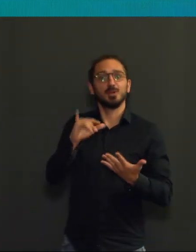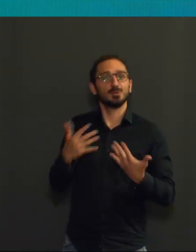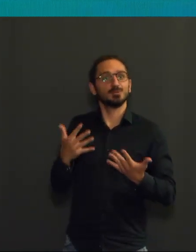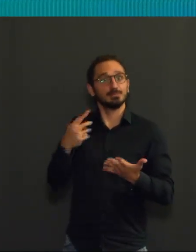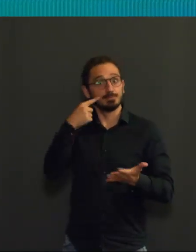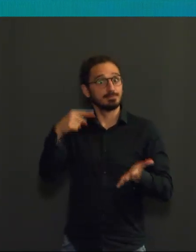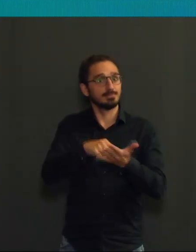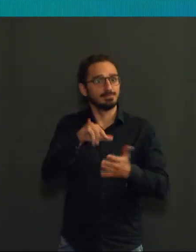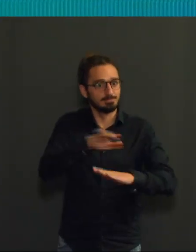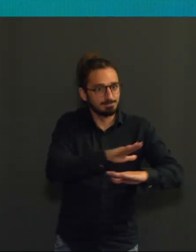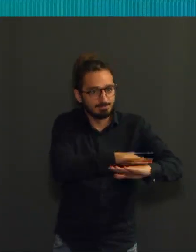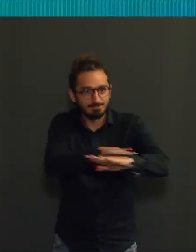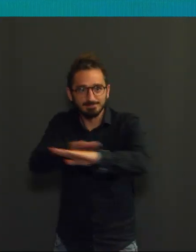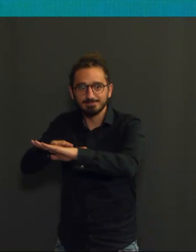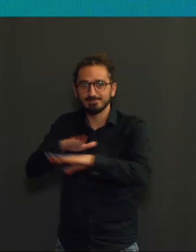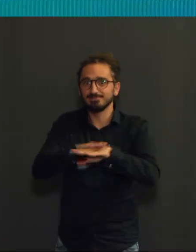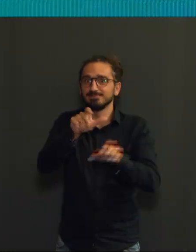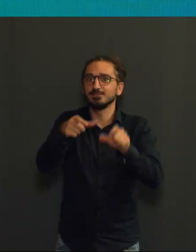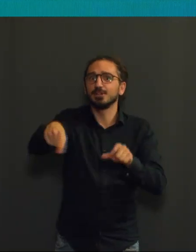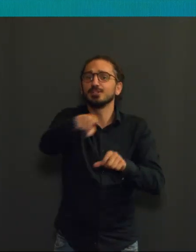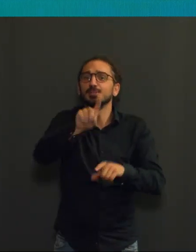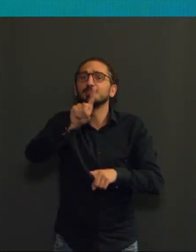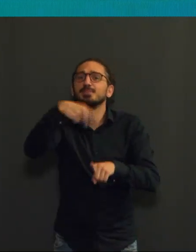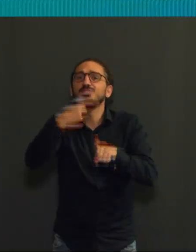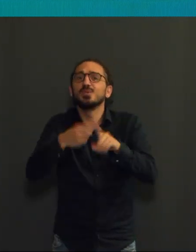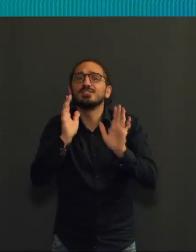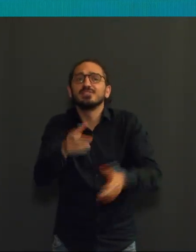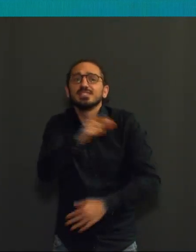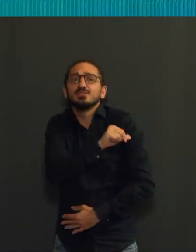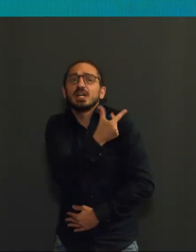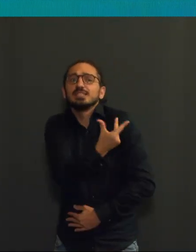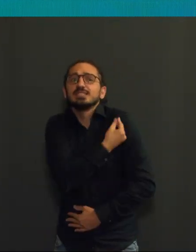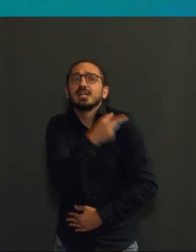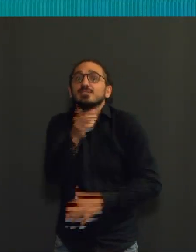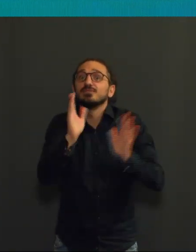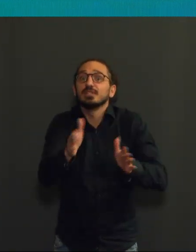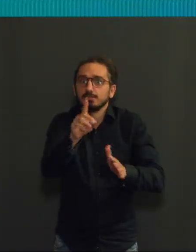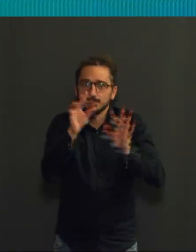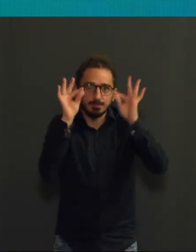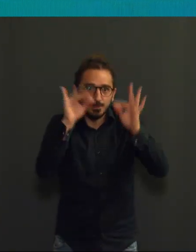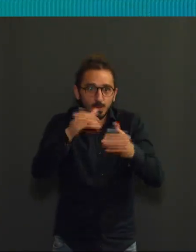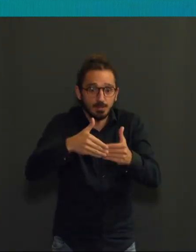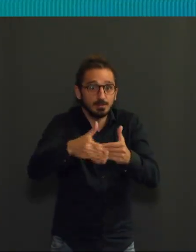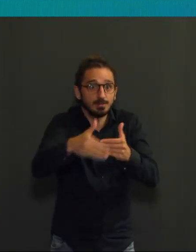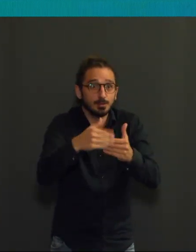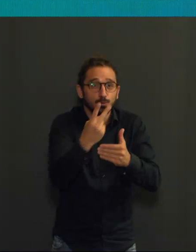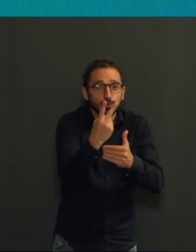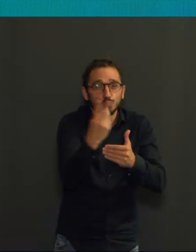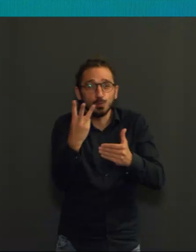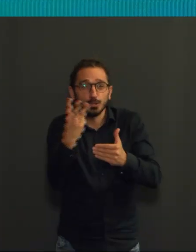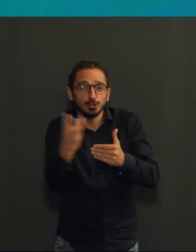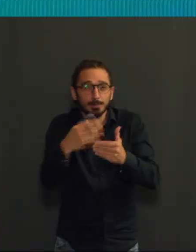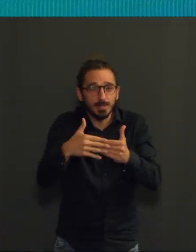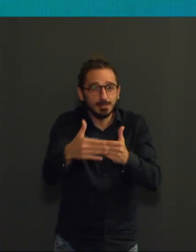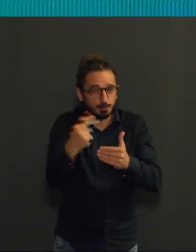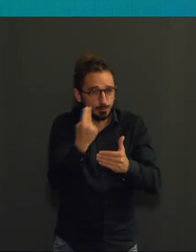leur première dose que 2 à 3 semaines sont nécessaires pour que le vaccin produise ses effets et apporte une